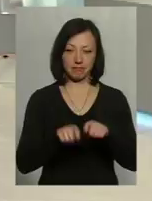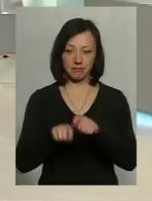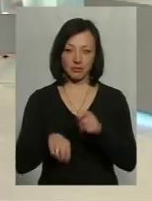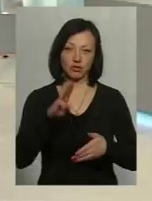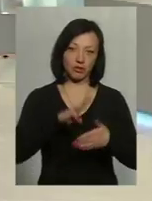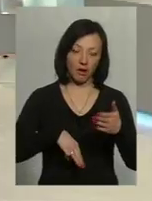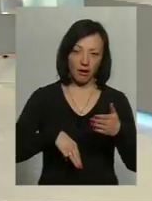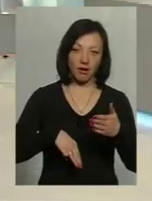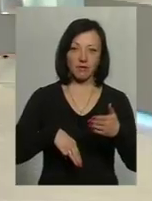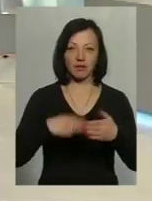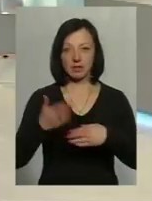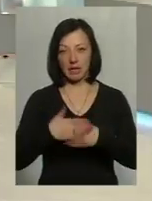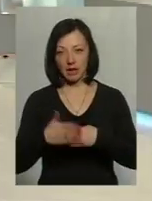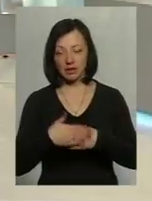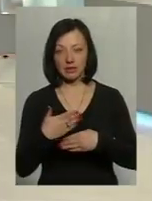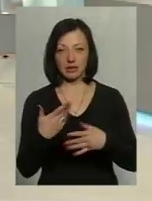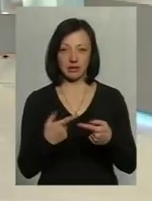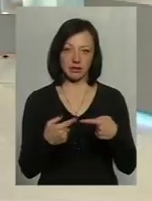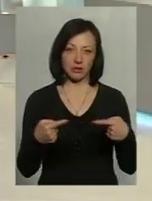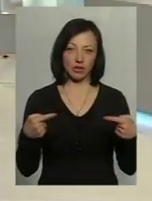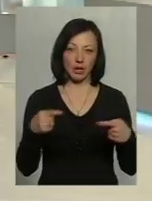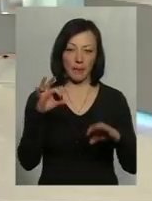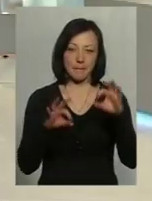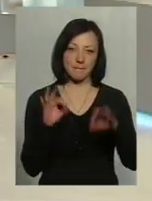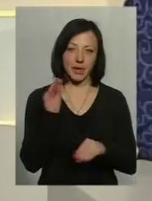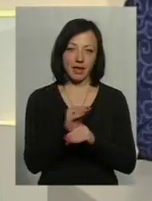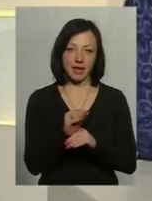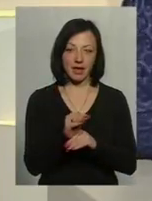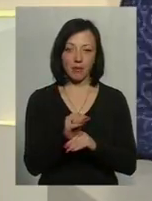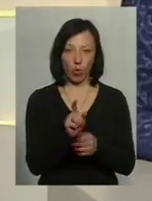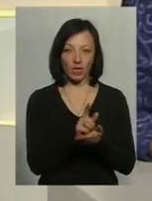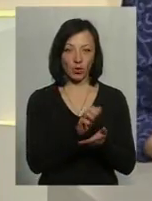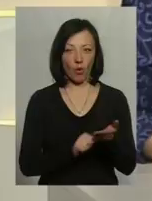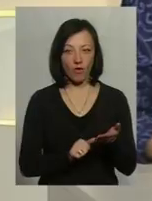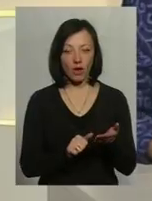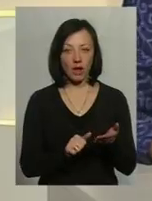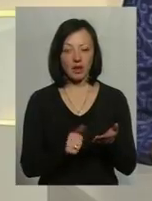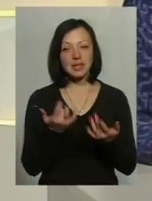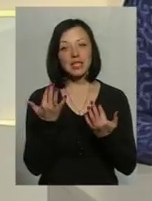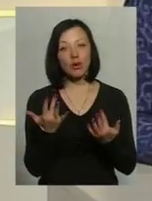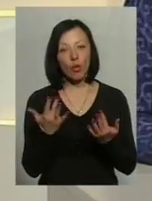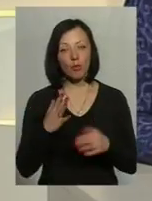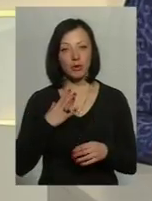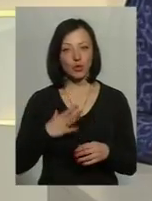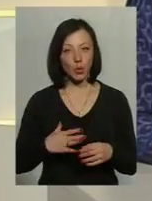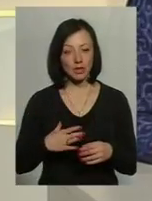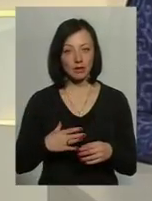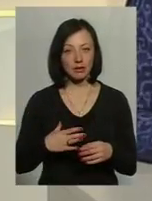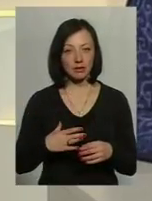фінансових санкцій, штрафів і пенів від ДФС. А скількох прийшлося,